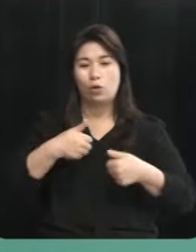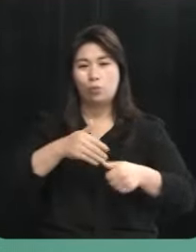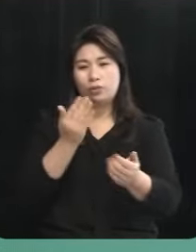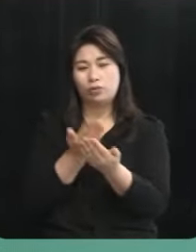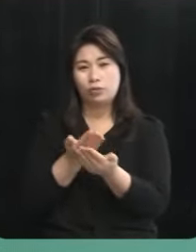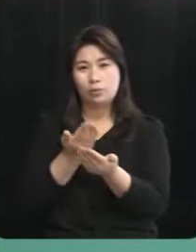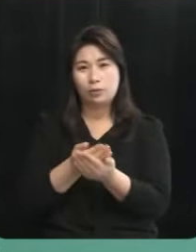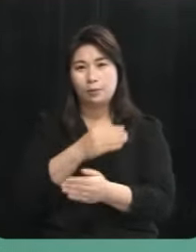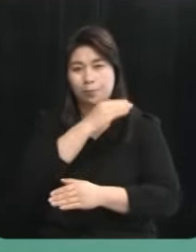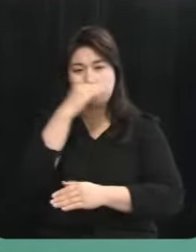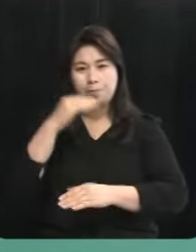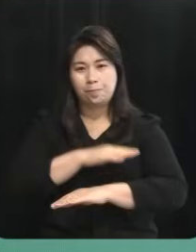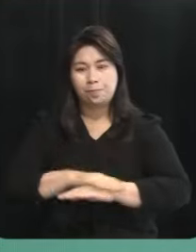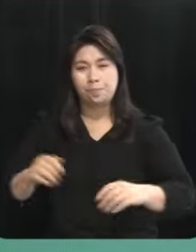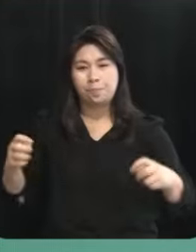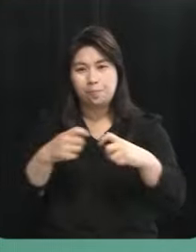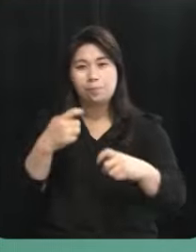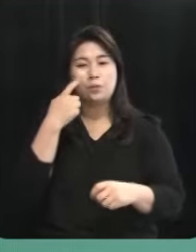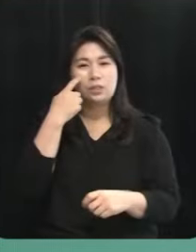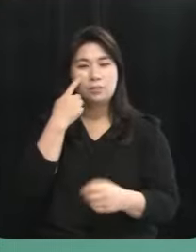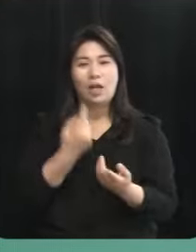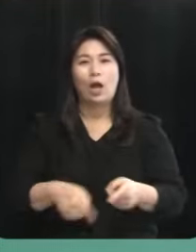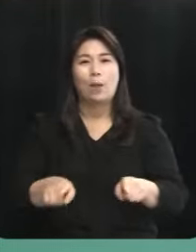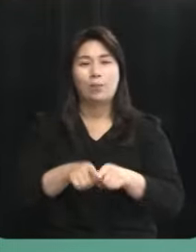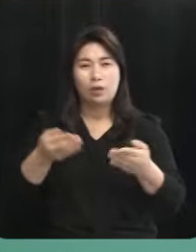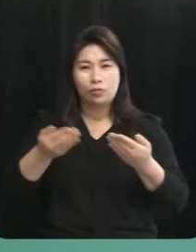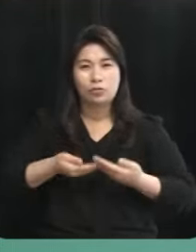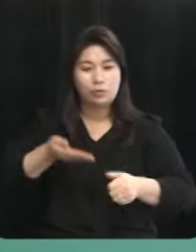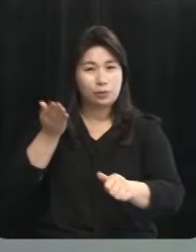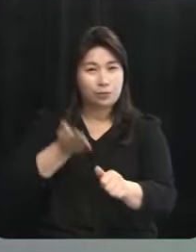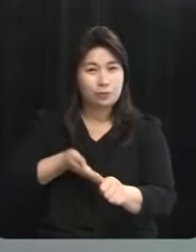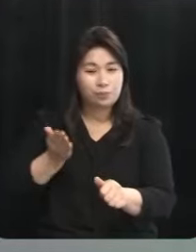네 함께해 주십시오 감사합니다